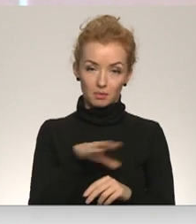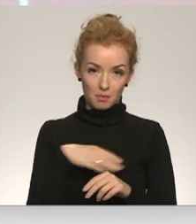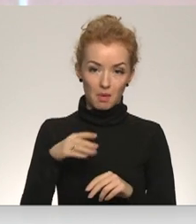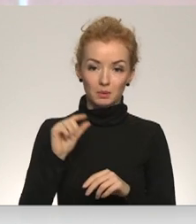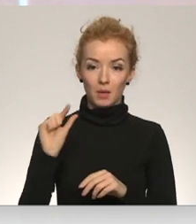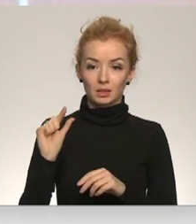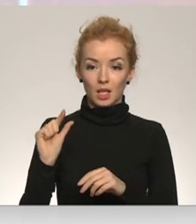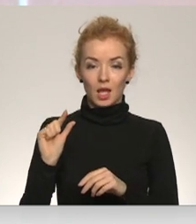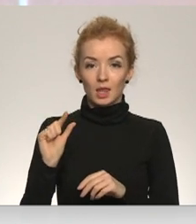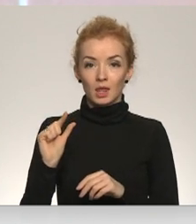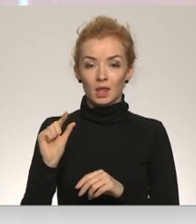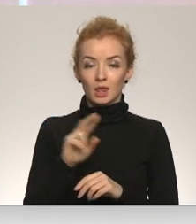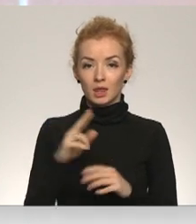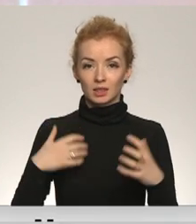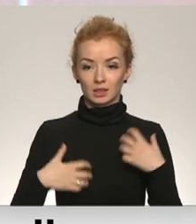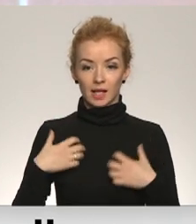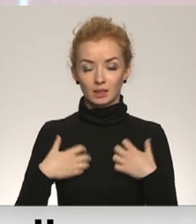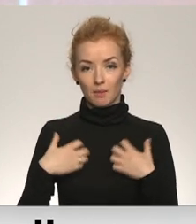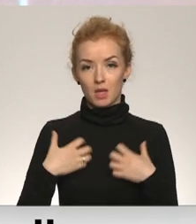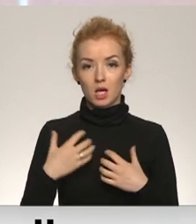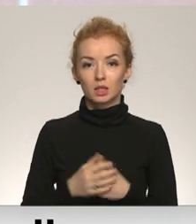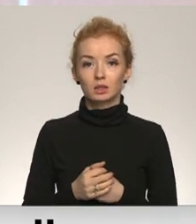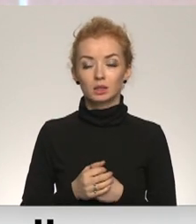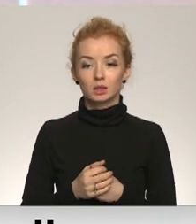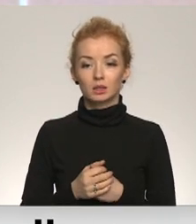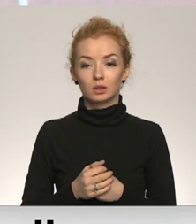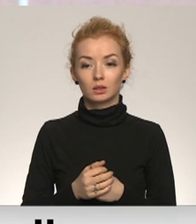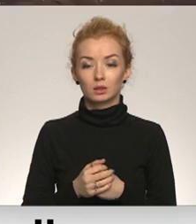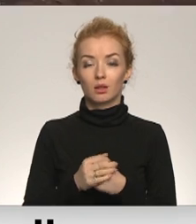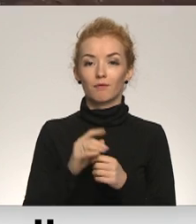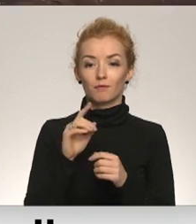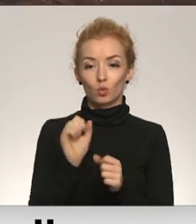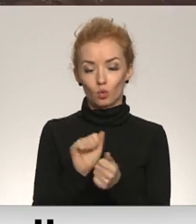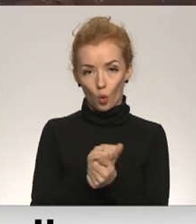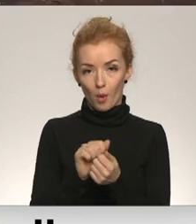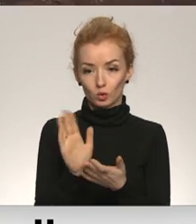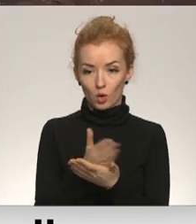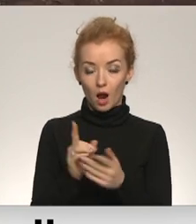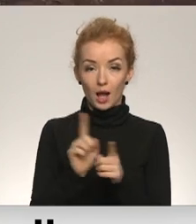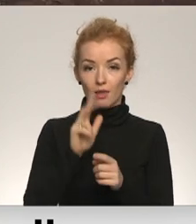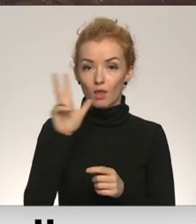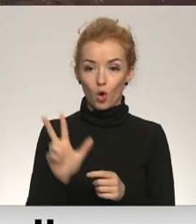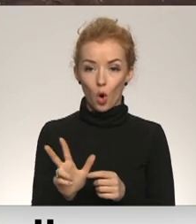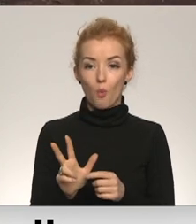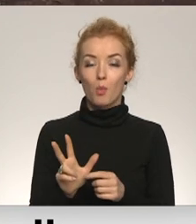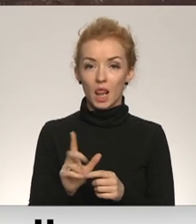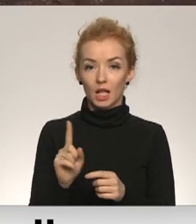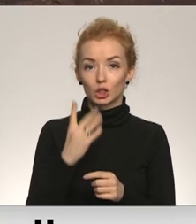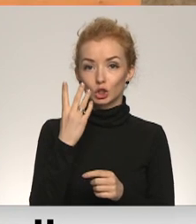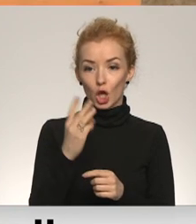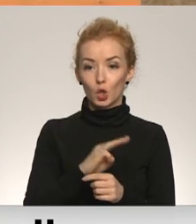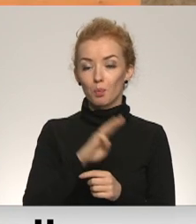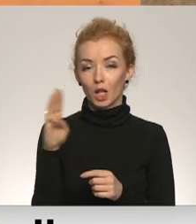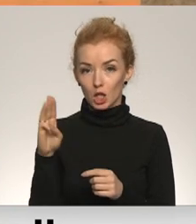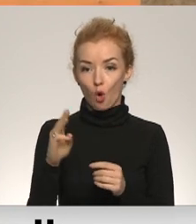nedaudz nesteidzamies salieksim visus pa plauktiem. Arī Daugavpilī vairāk nekā četru miljonu vērts